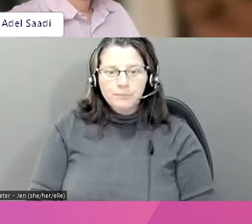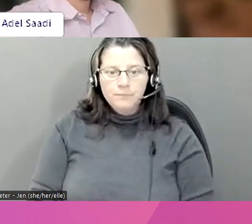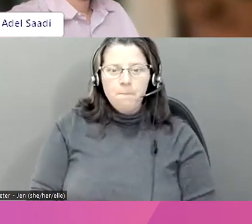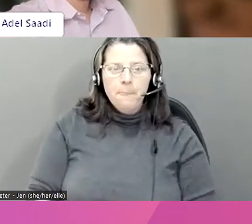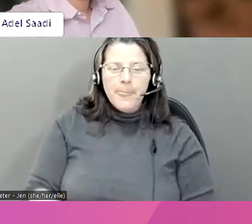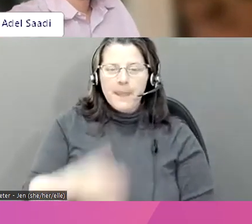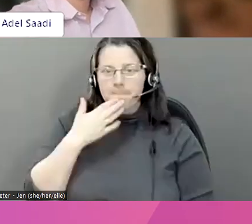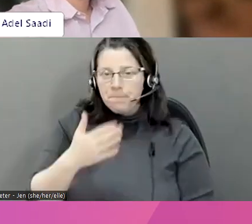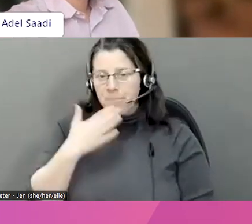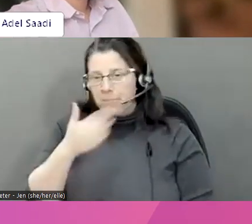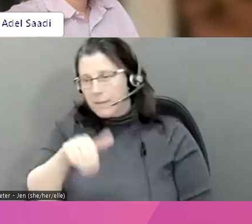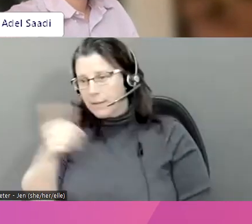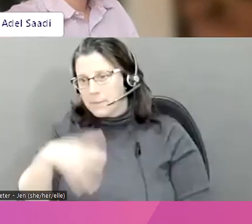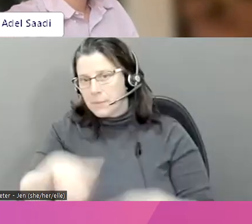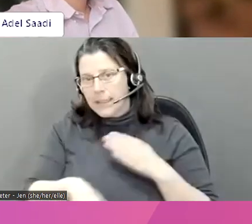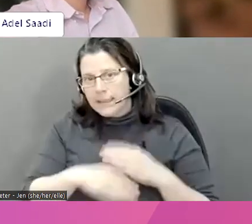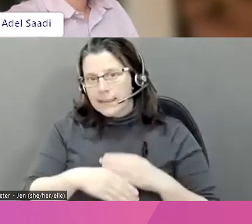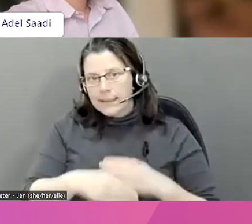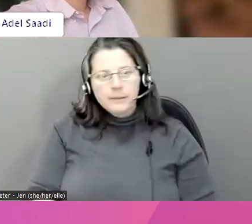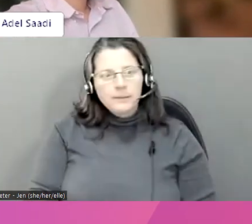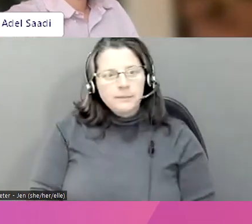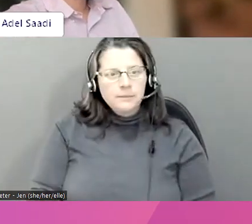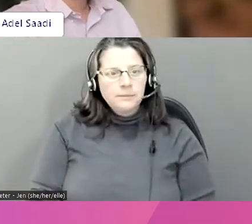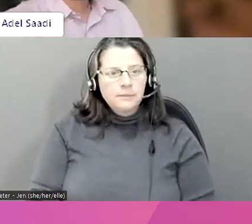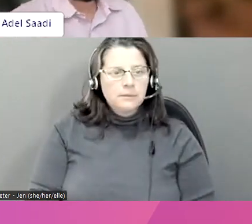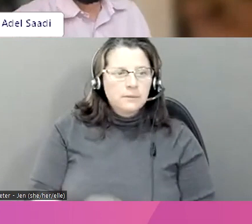Merci, Suzy. Quelqu'un d'autre souhaite intervenir?